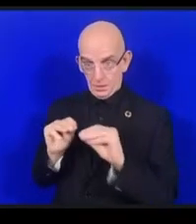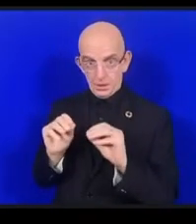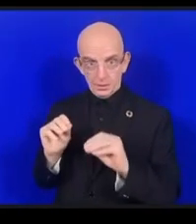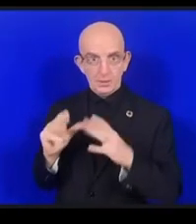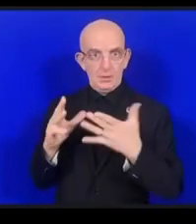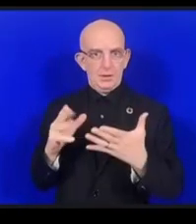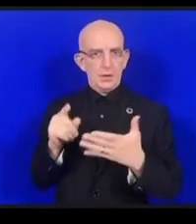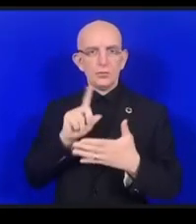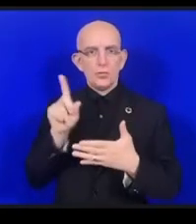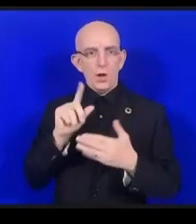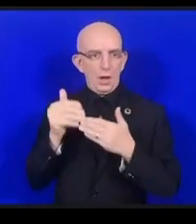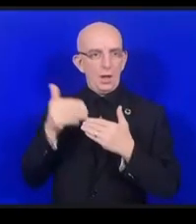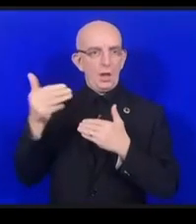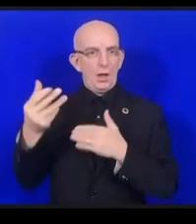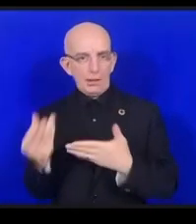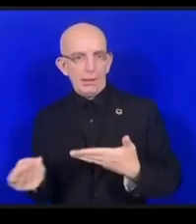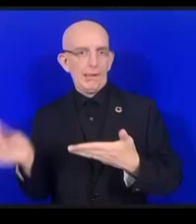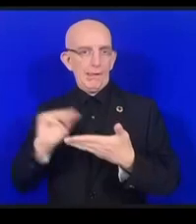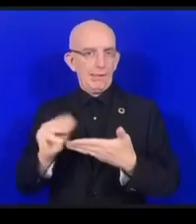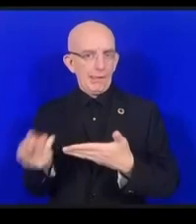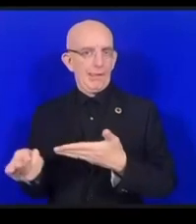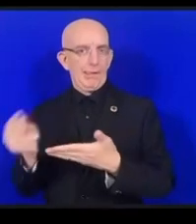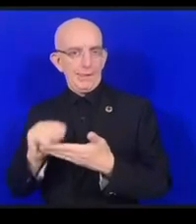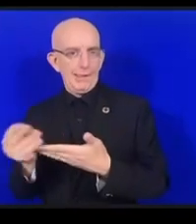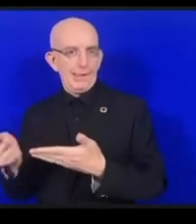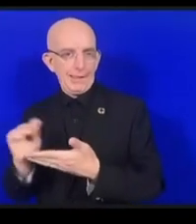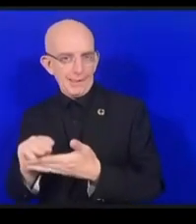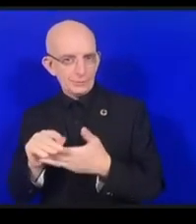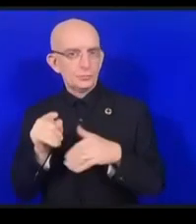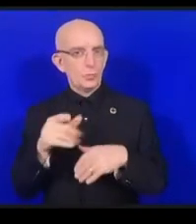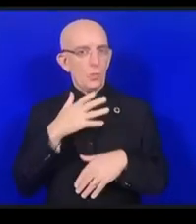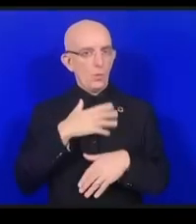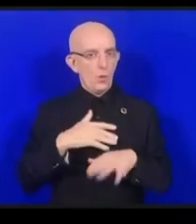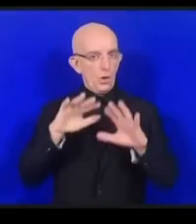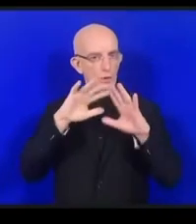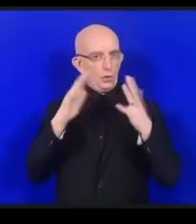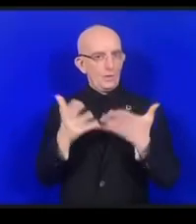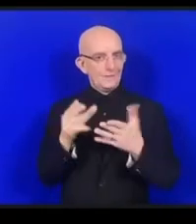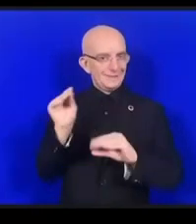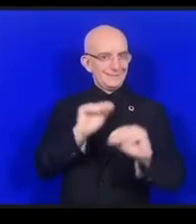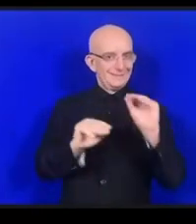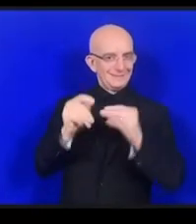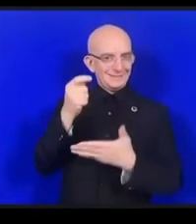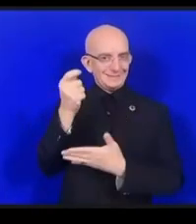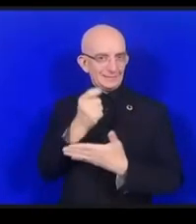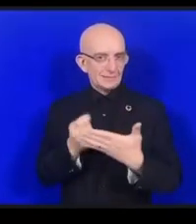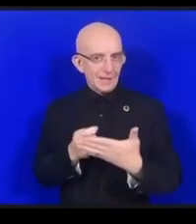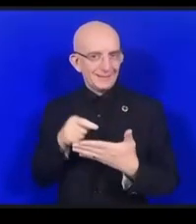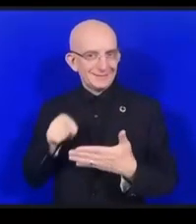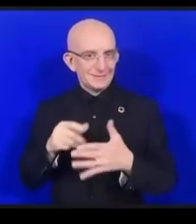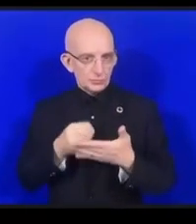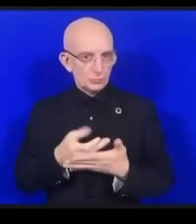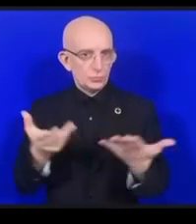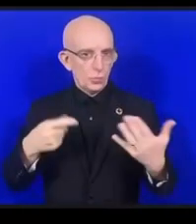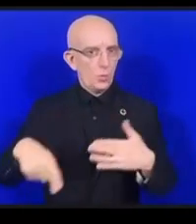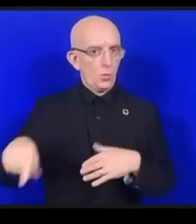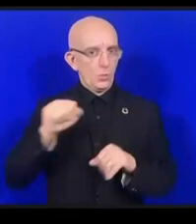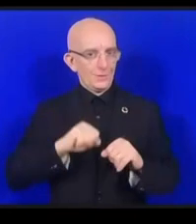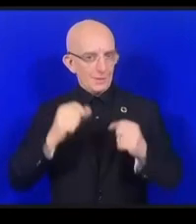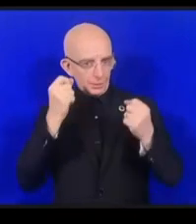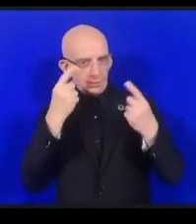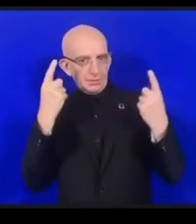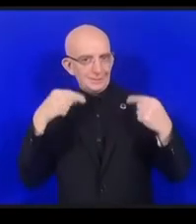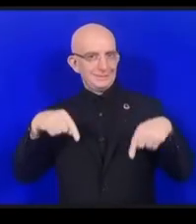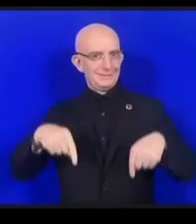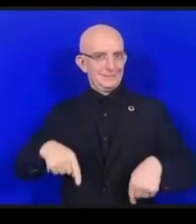アメリカそして世界でもやっと理解が困ってきましたつまり障害というのを一つのスペクトルとして考えるとそれ